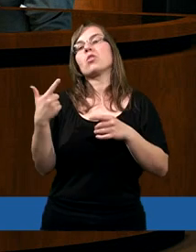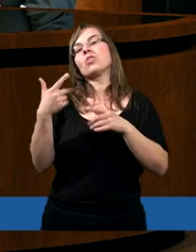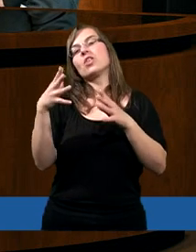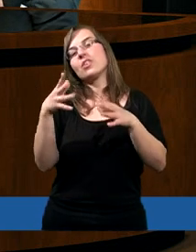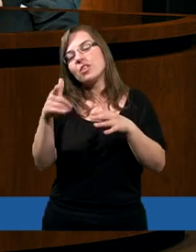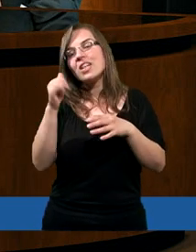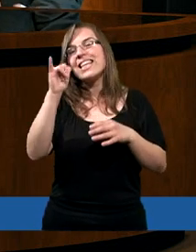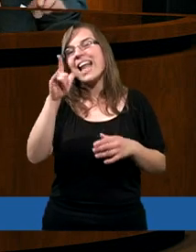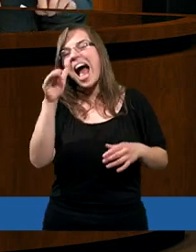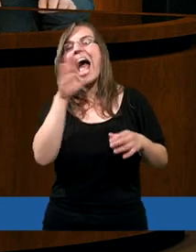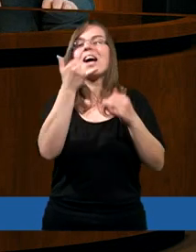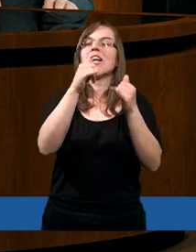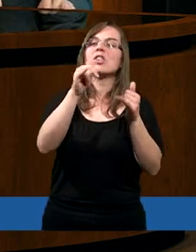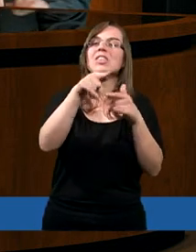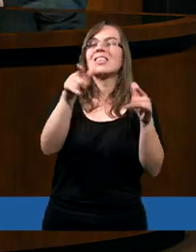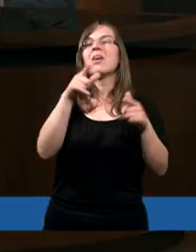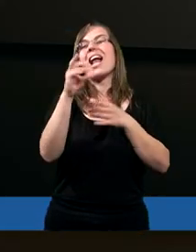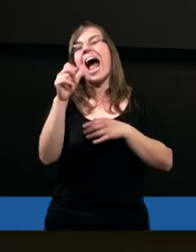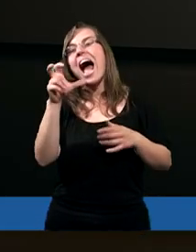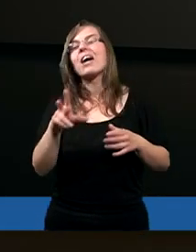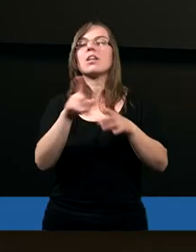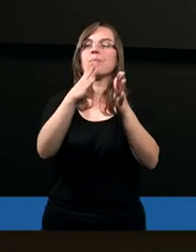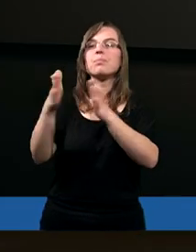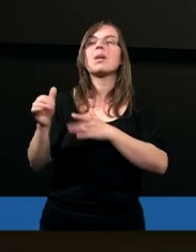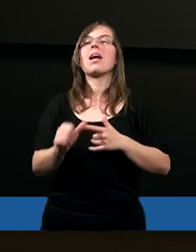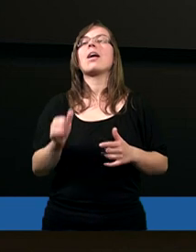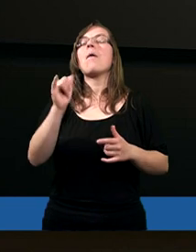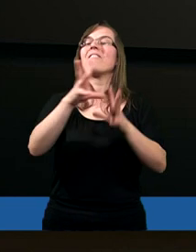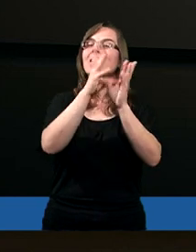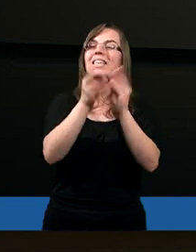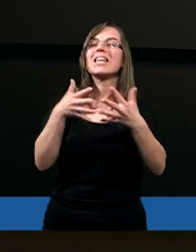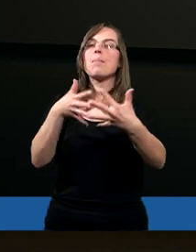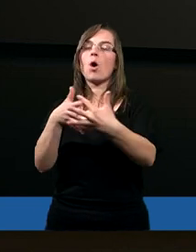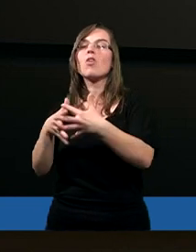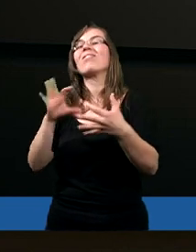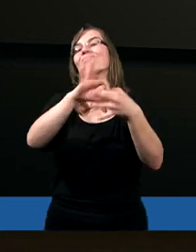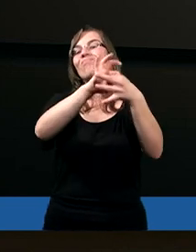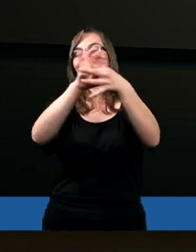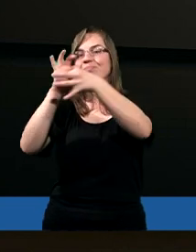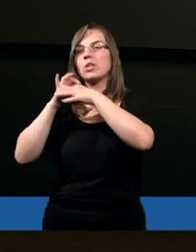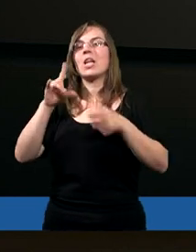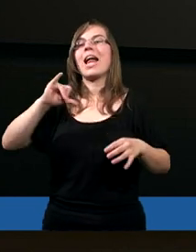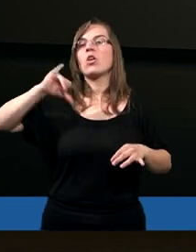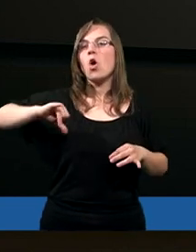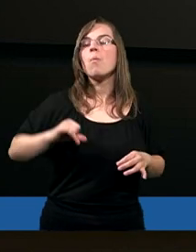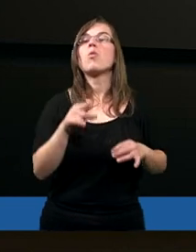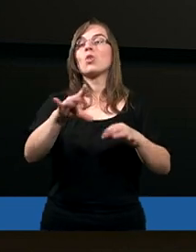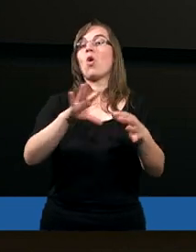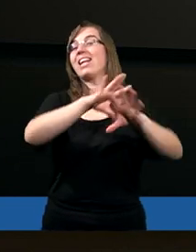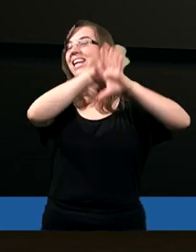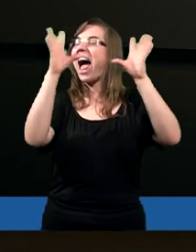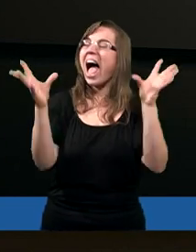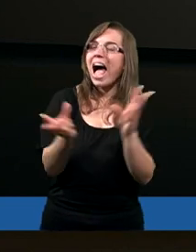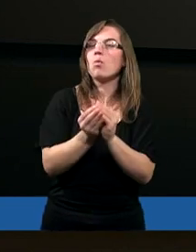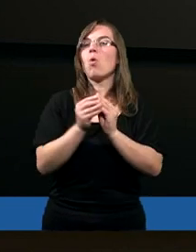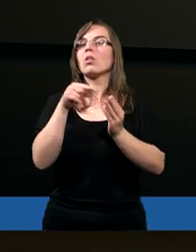w Jezajaszu 53 rozdziale. To jest niesamowite właśnie, że te wszystkie proroctwa ze sobą się łączą i tworzą pewną całość,